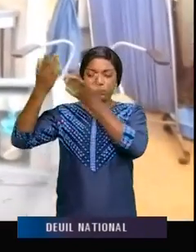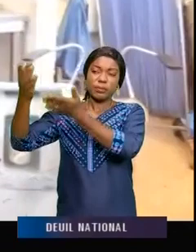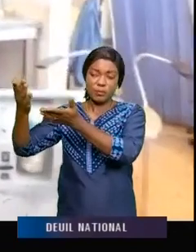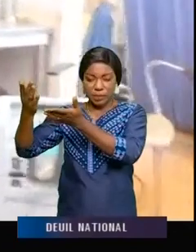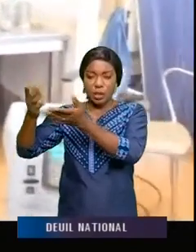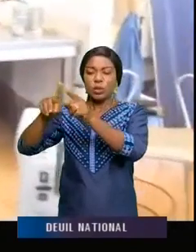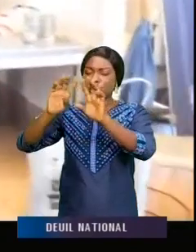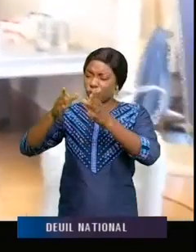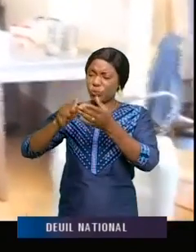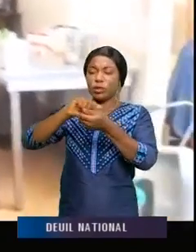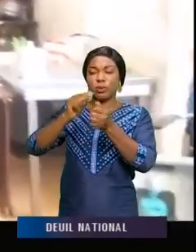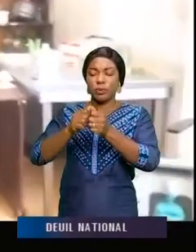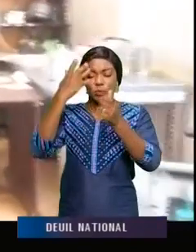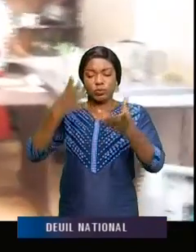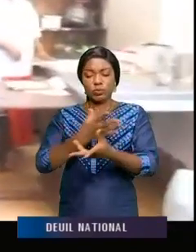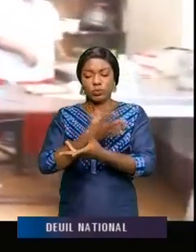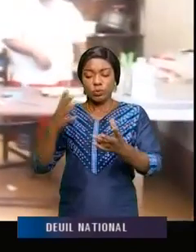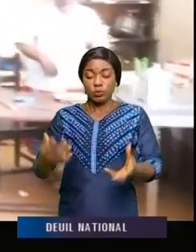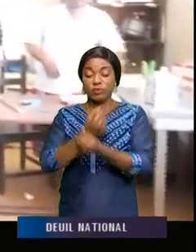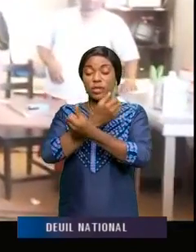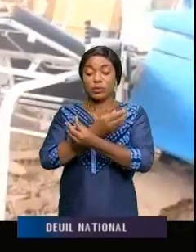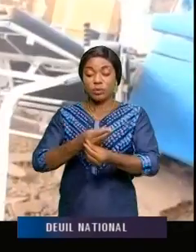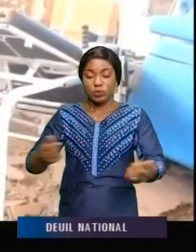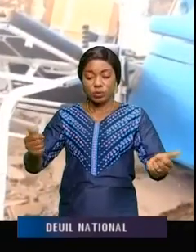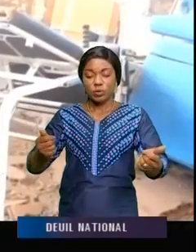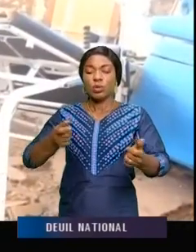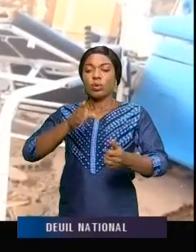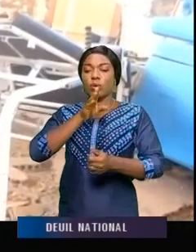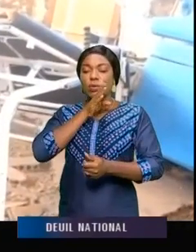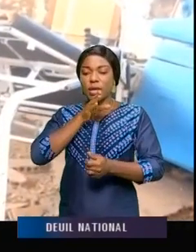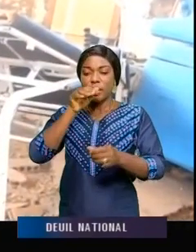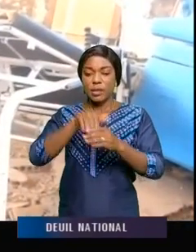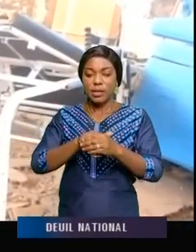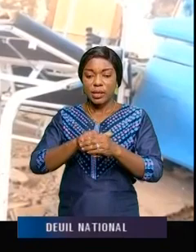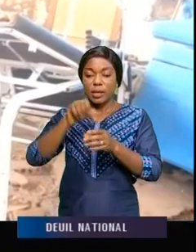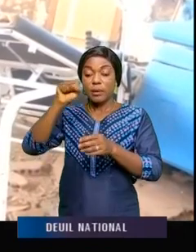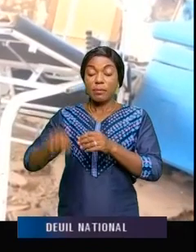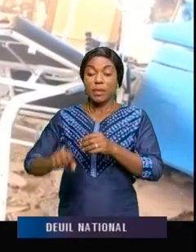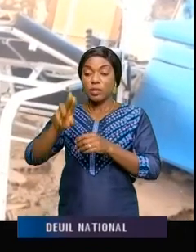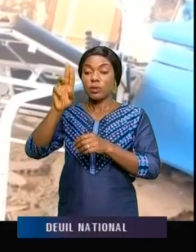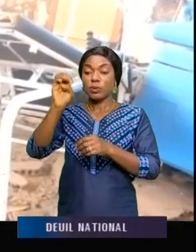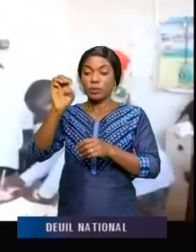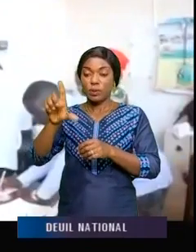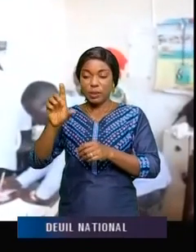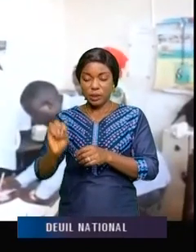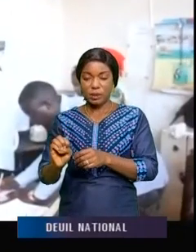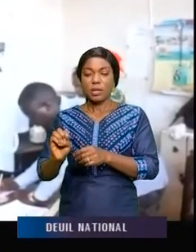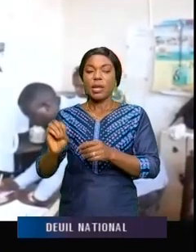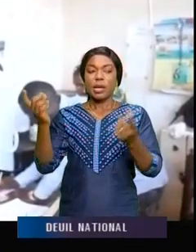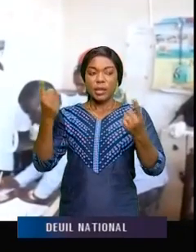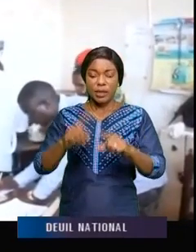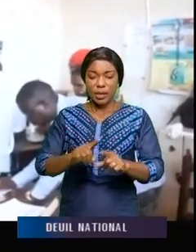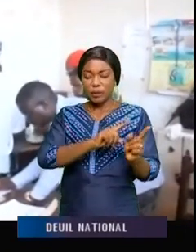droits afin de trouver une solution durable pour la province du Bazouelais. L'on se souviendra dans le passé, l'honorable sénateur, lors de son